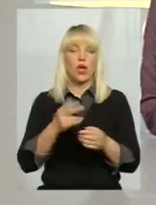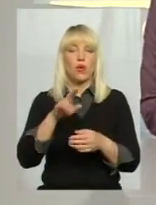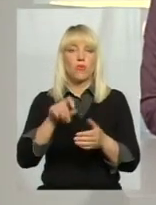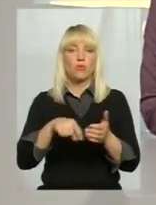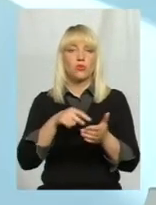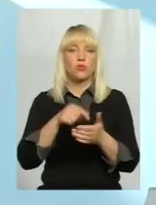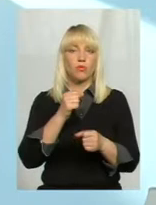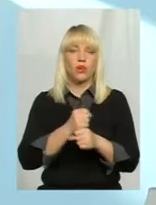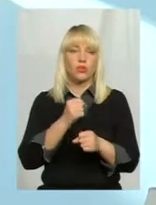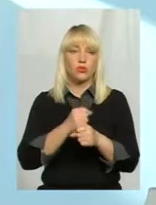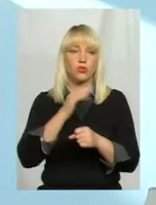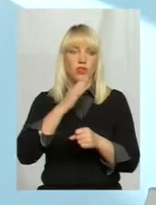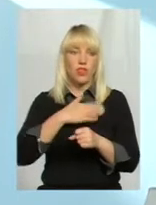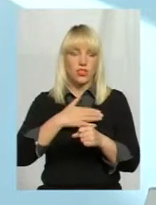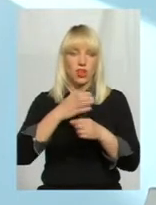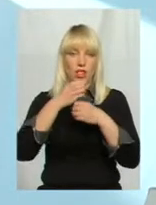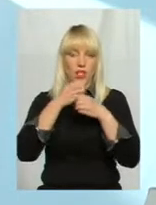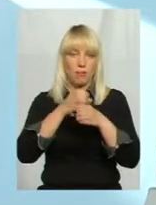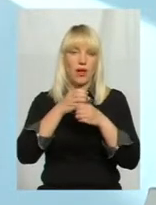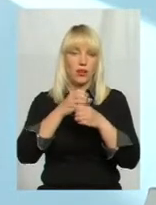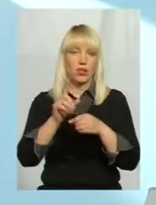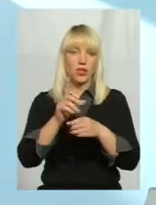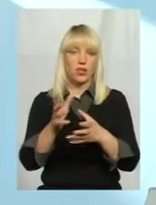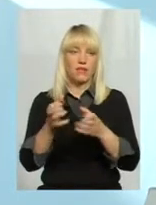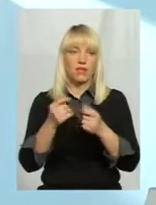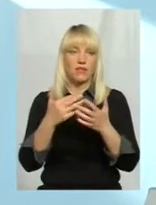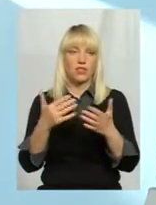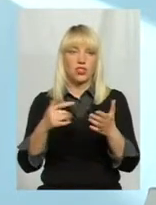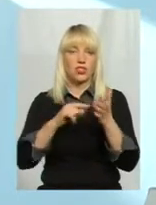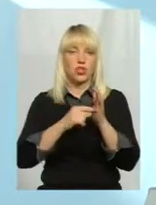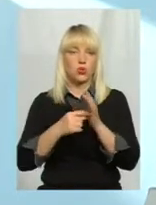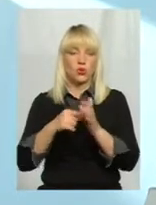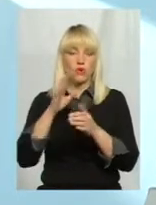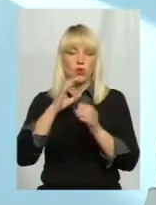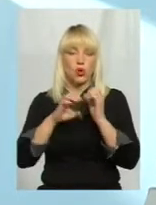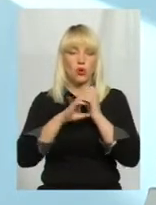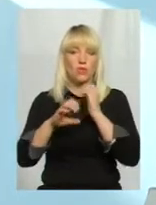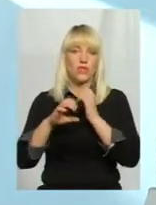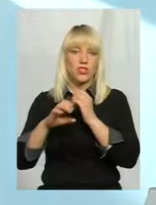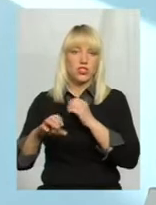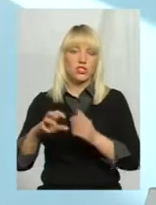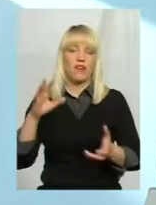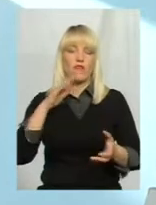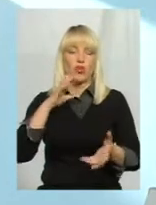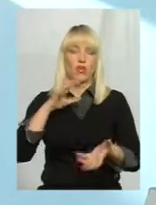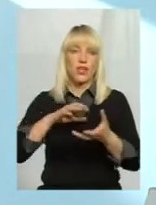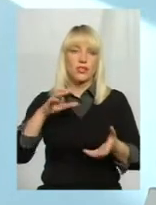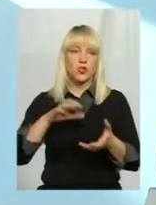наша лабораторія, яка бере в різних точках водопровідної мережі і по водонасосних станціях